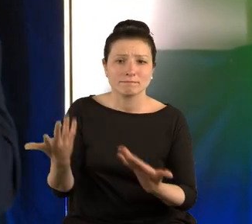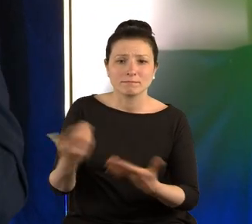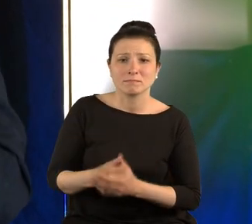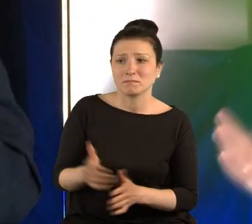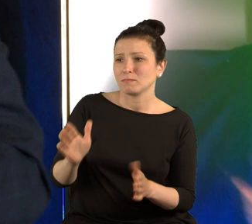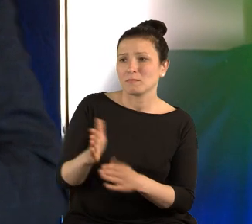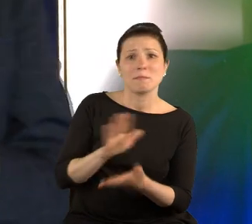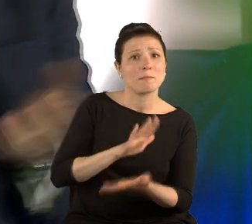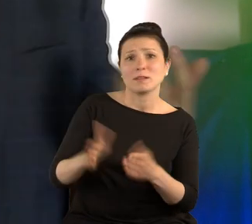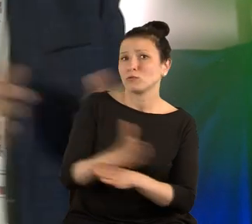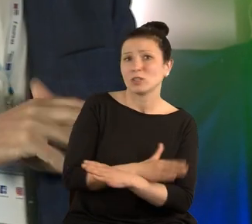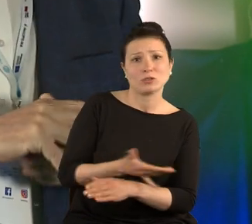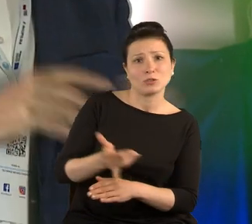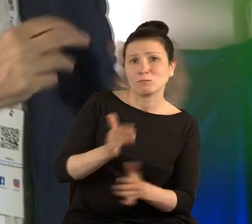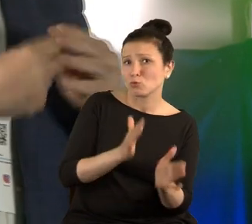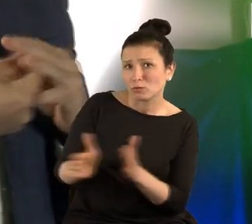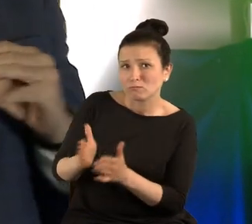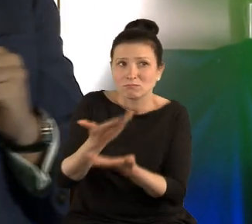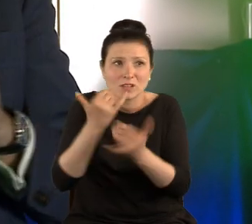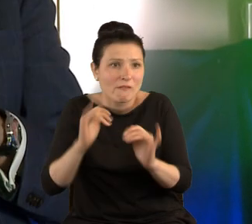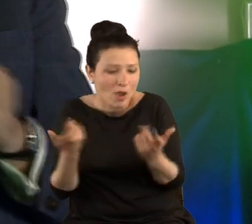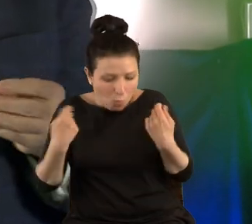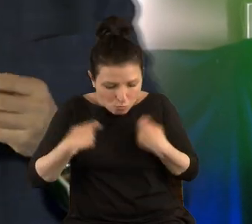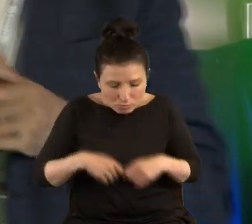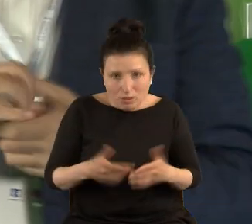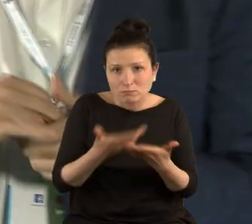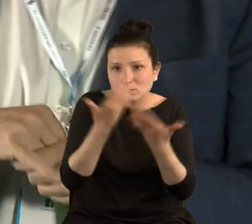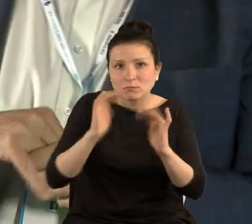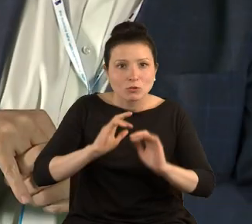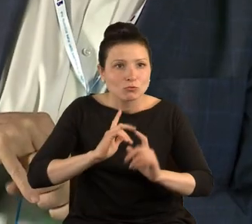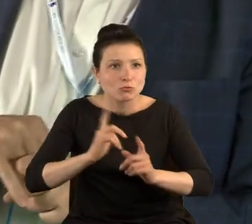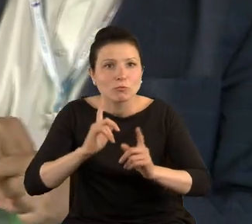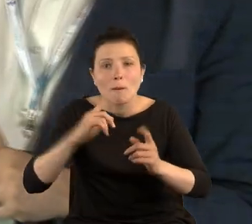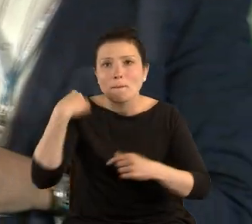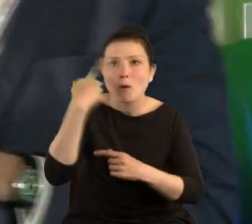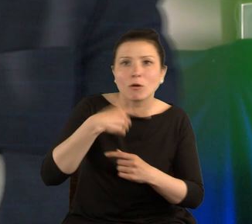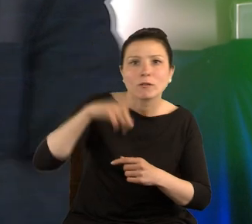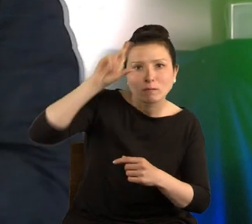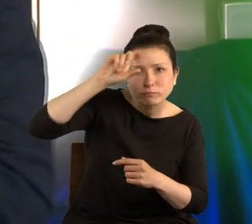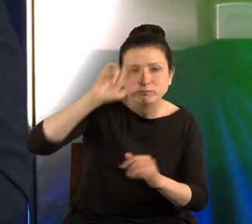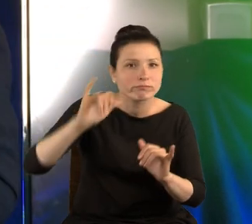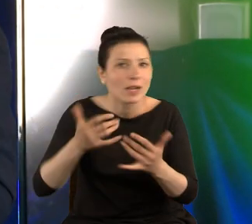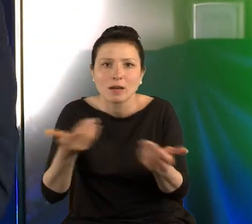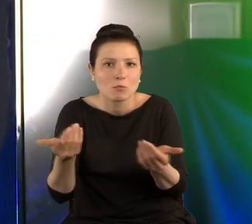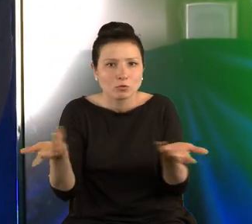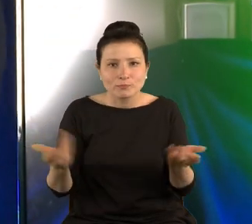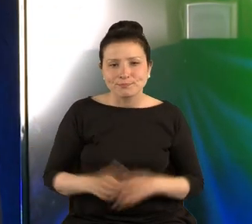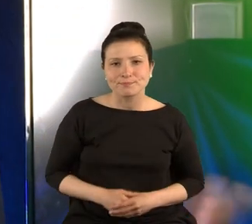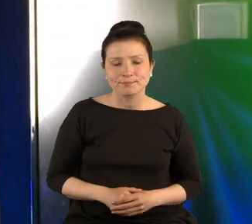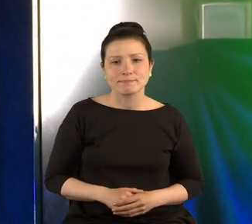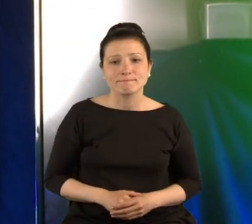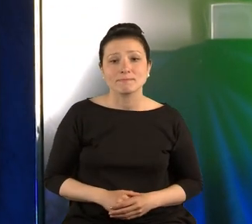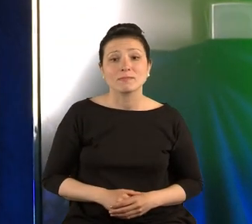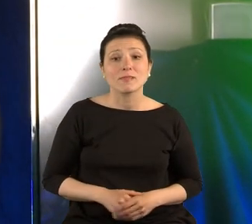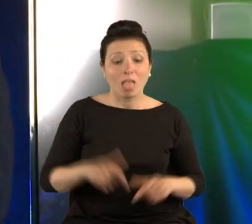nieprzygotowany, nie wiem jak trzeba się ubrać, nie wiem jak szybko mogą być zmiany pogodu tam następować. Na dole